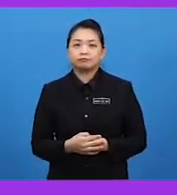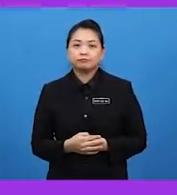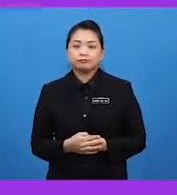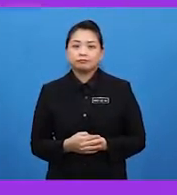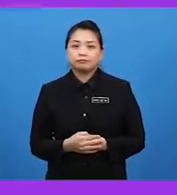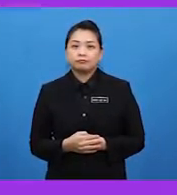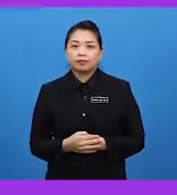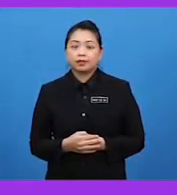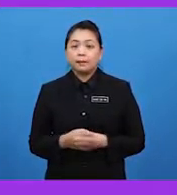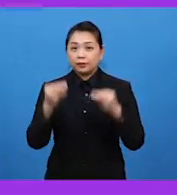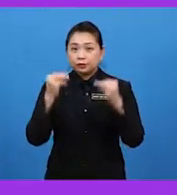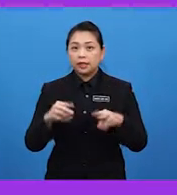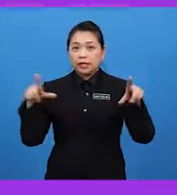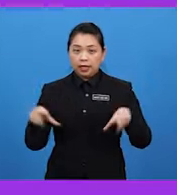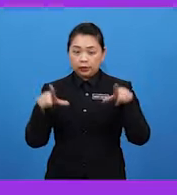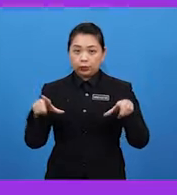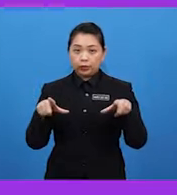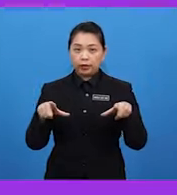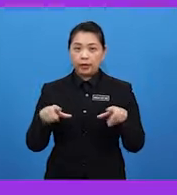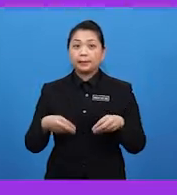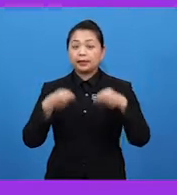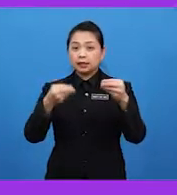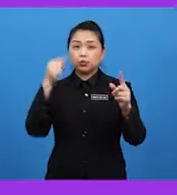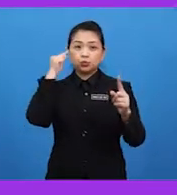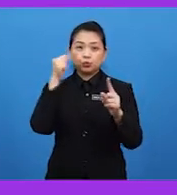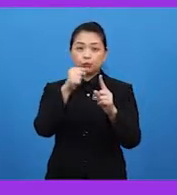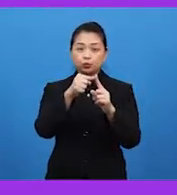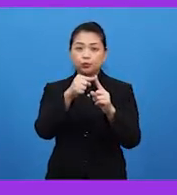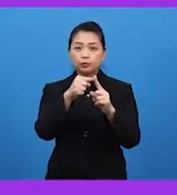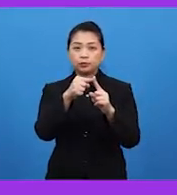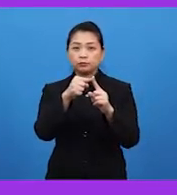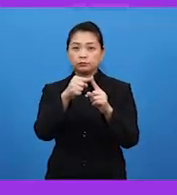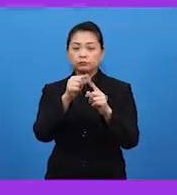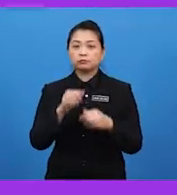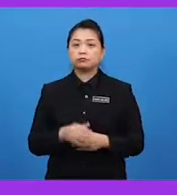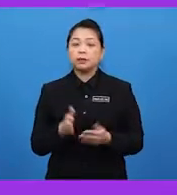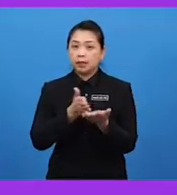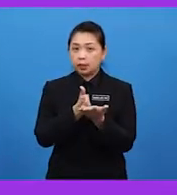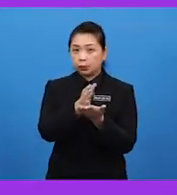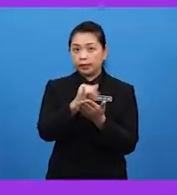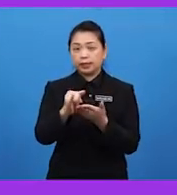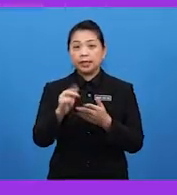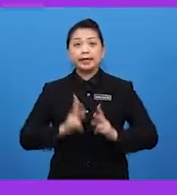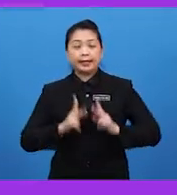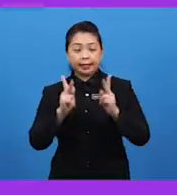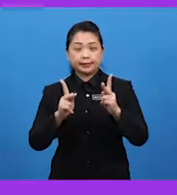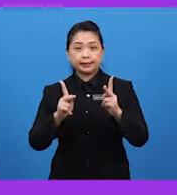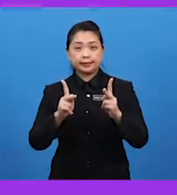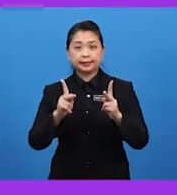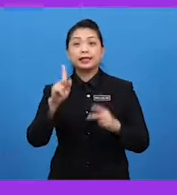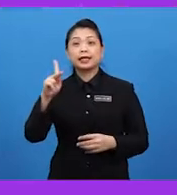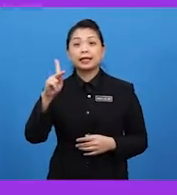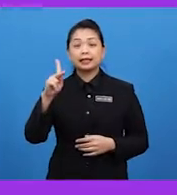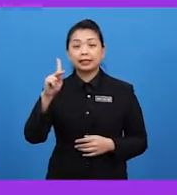Manusia melakukan pendubungan bagi tujuan yang tertentu. Melalui kaedah kita kenali sebagai